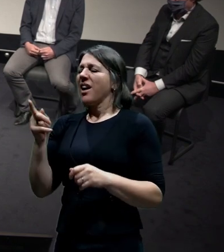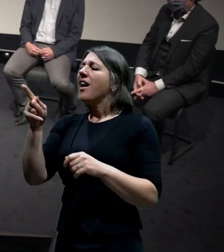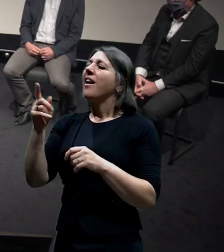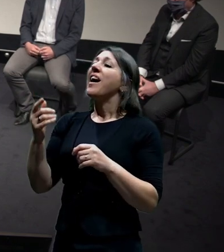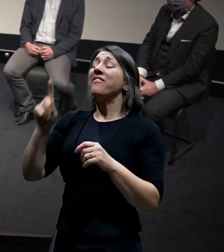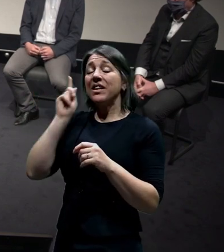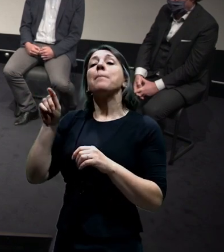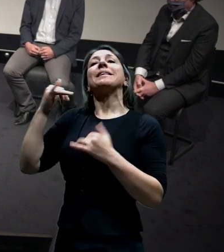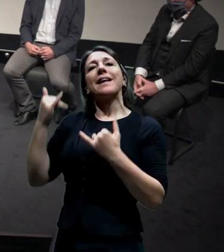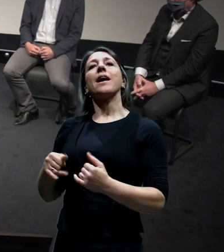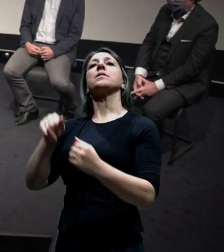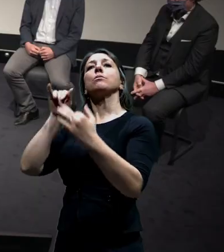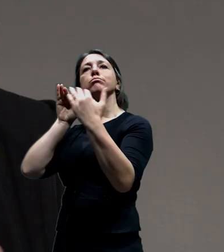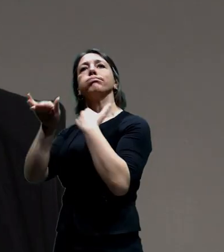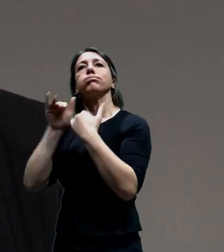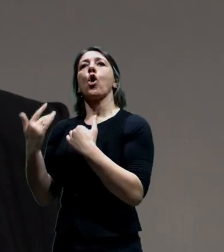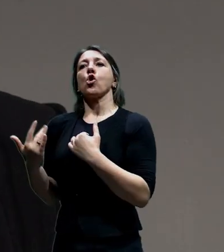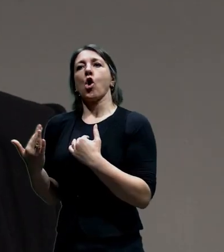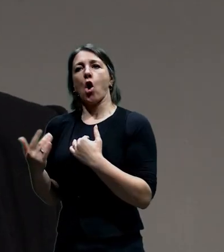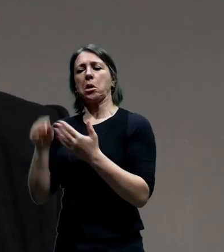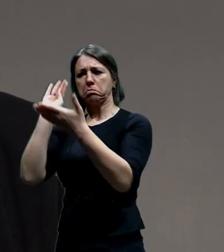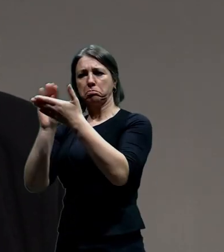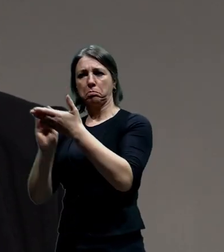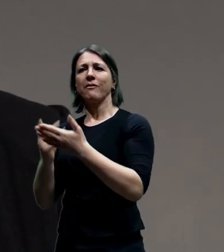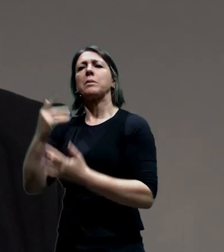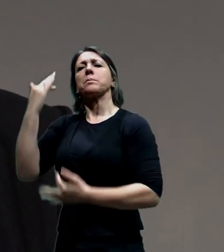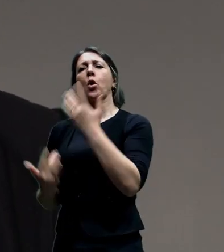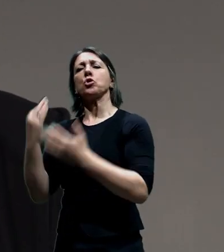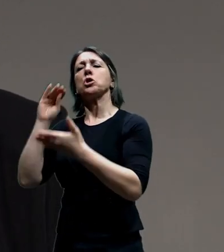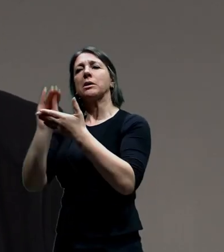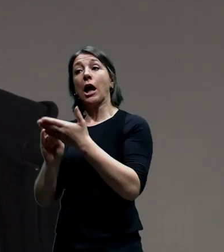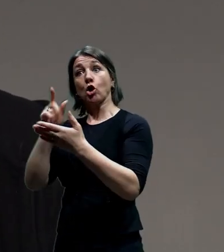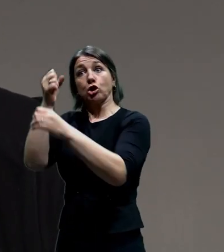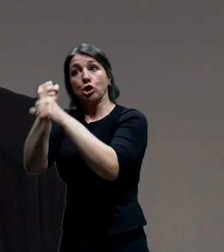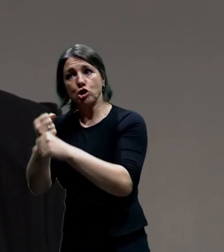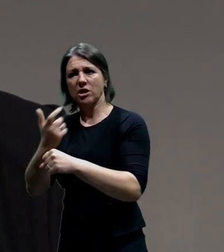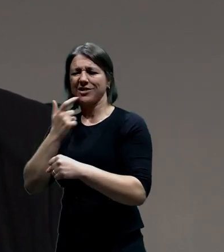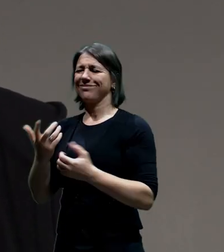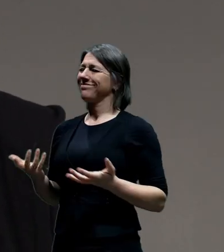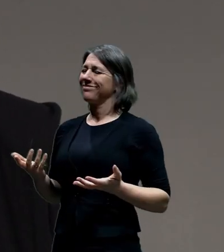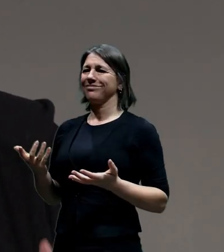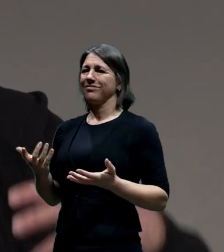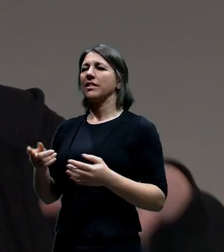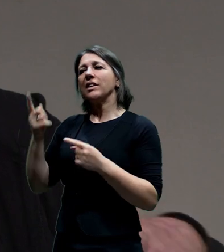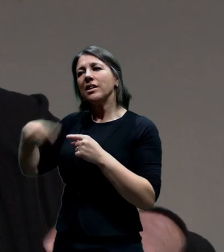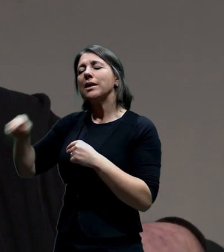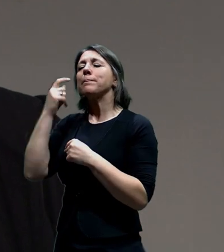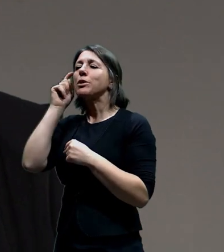nepřesnými čísly, že vlastně jsou tady jako uváděný desetitisíce nějakejch aut a že je to prostě nějakej úhel řekněme